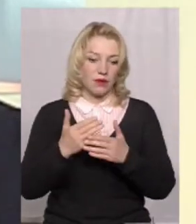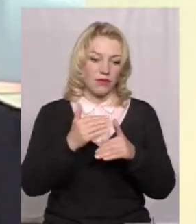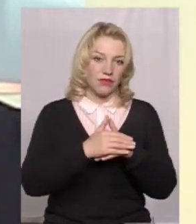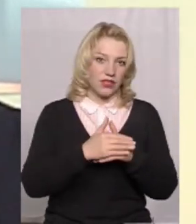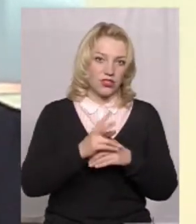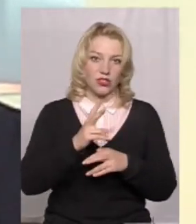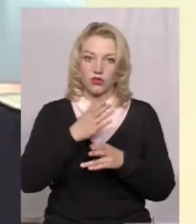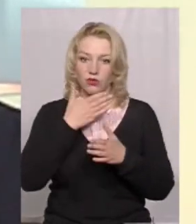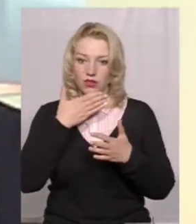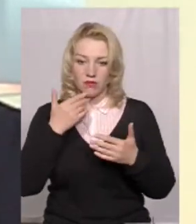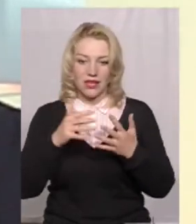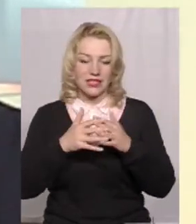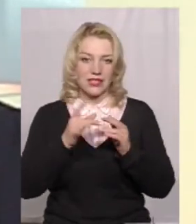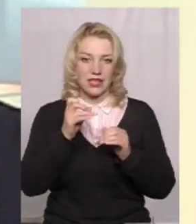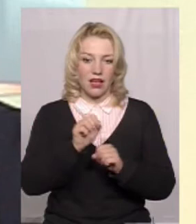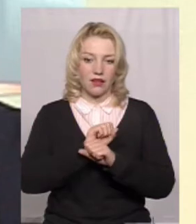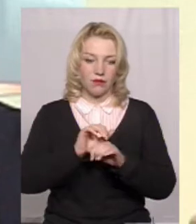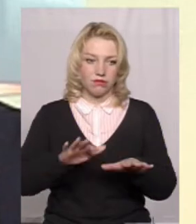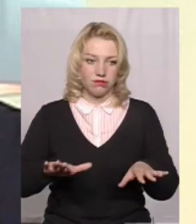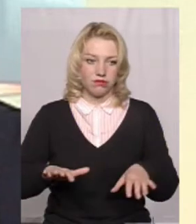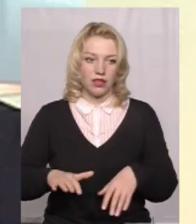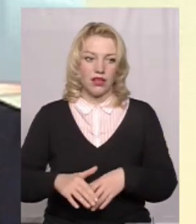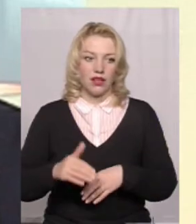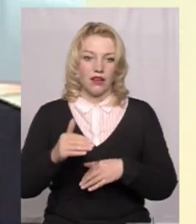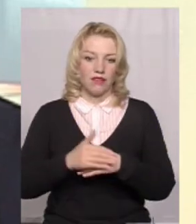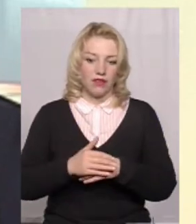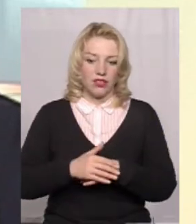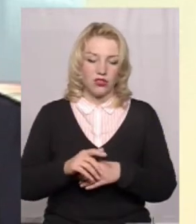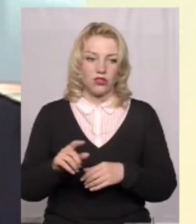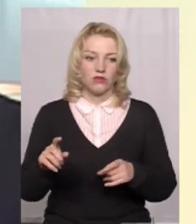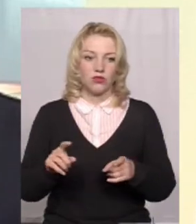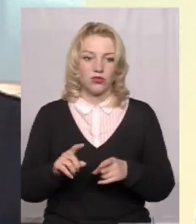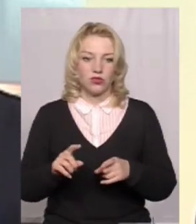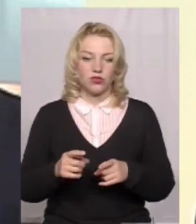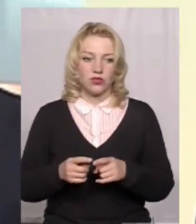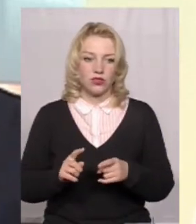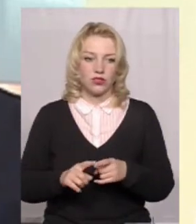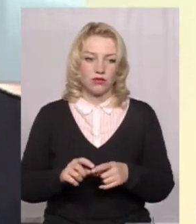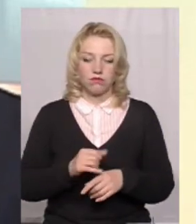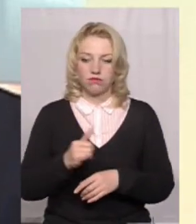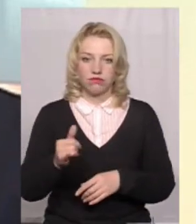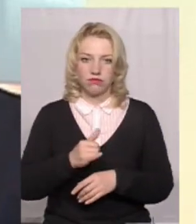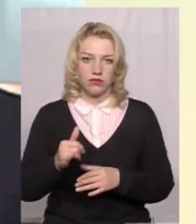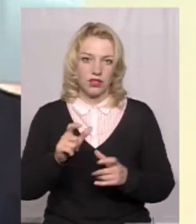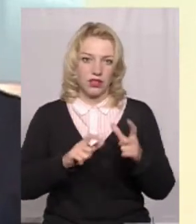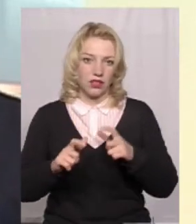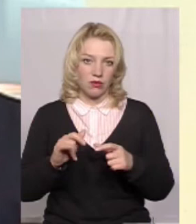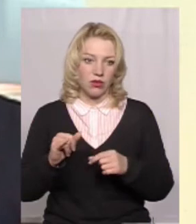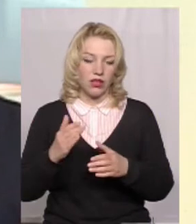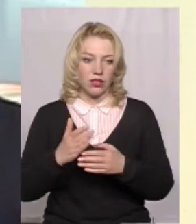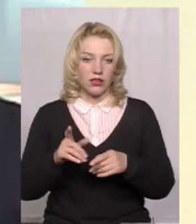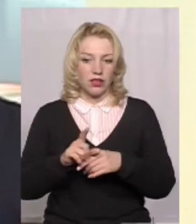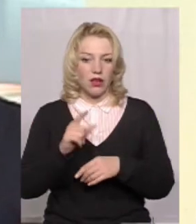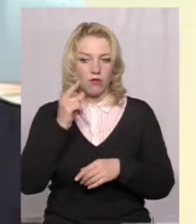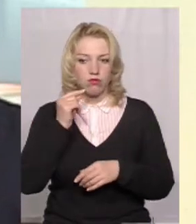немає. Сільська рада розійшлася. Все, вечером бочечка поїхала. Раз, а бджола ж вона не розуміє. І саме є такі, що... Бо